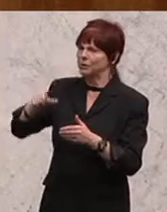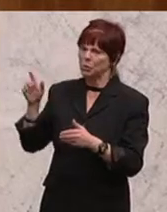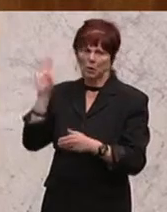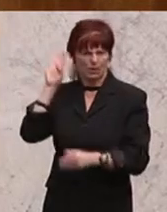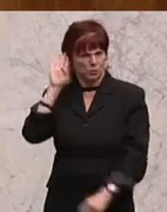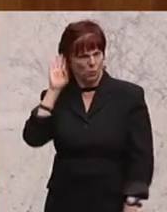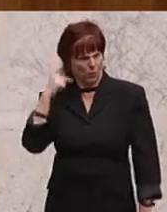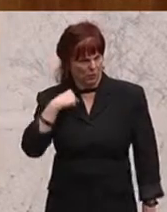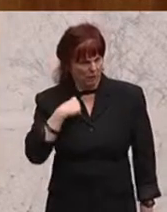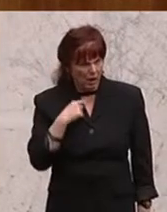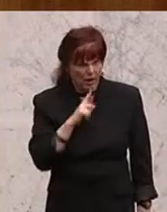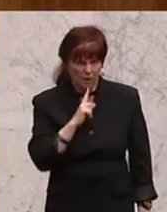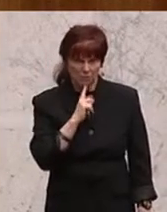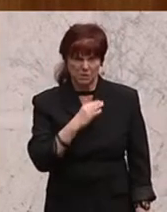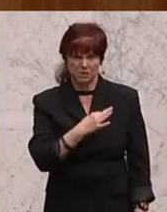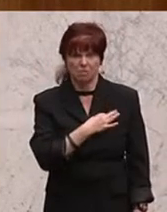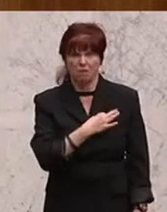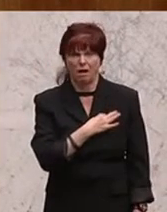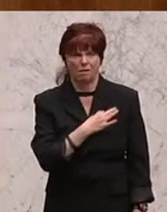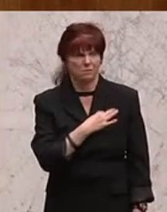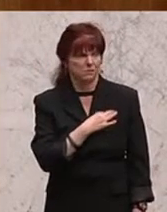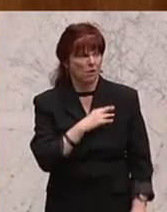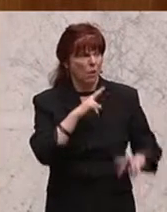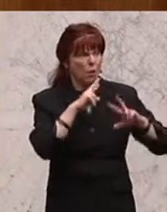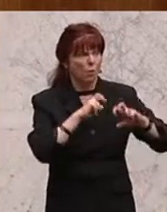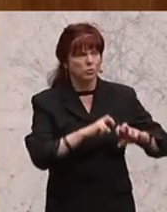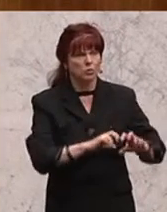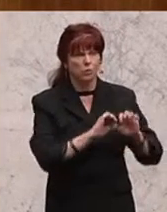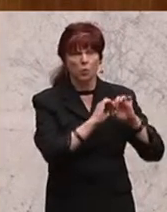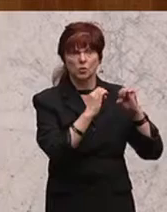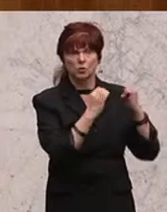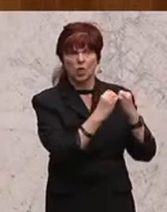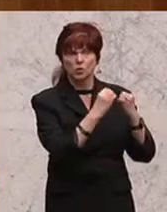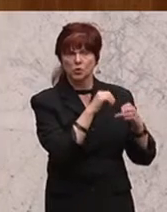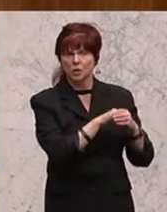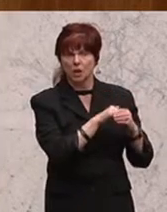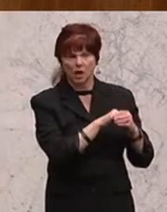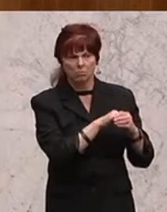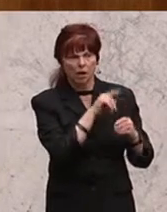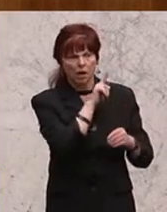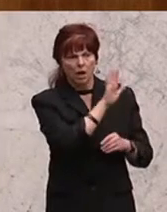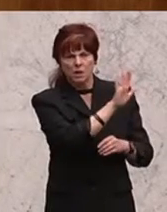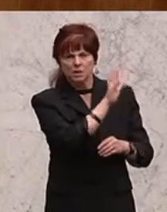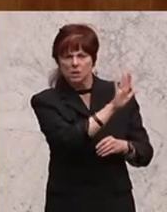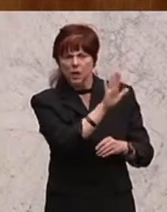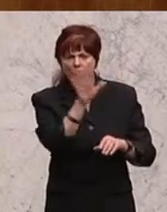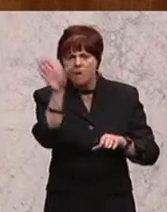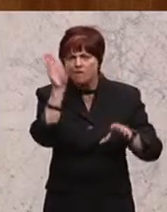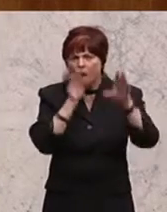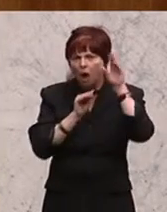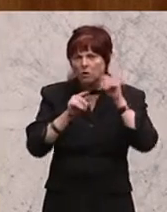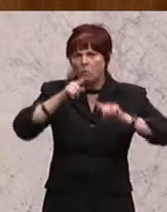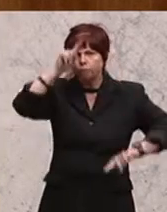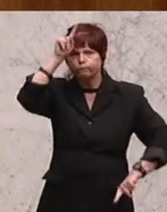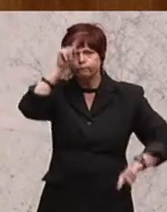wird mir ehrlich gesagt Angst und Bang jetzt vor diesem Untersuchungsausschuss, weil so unterschiedliche subjektive Wahrnehmungen zutag